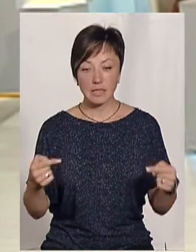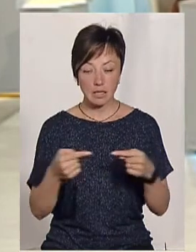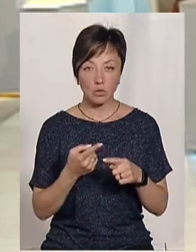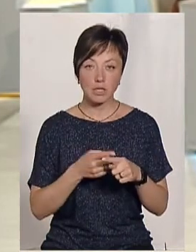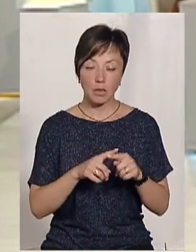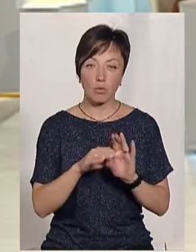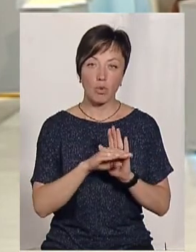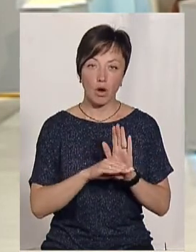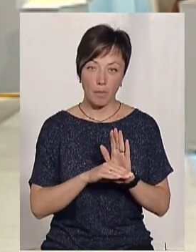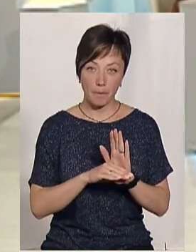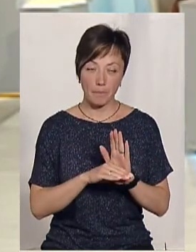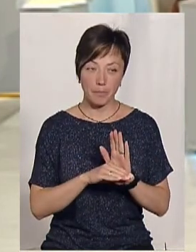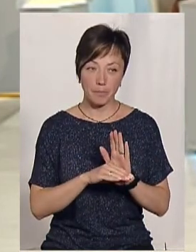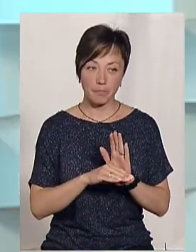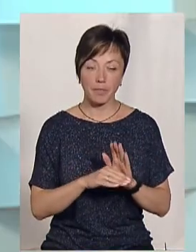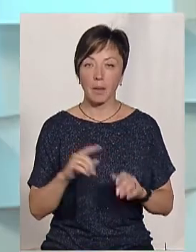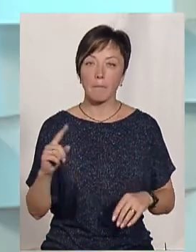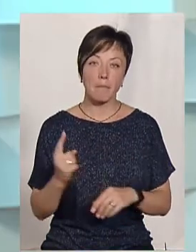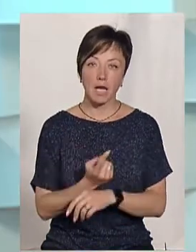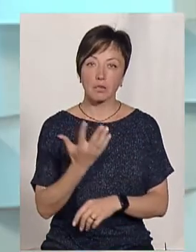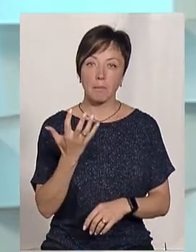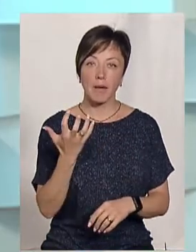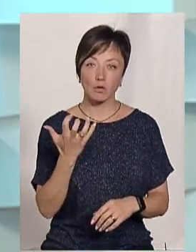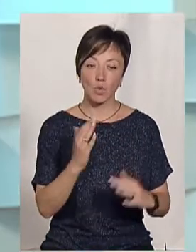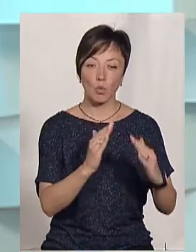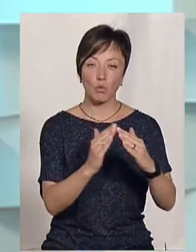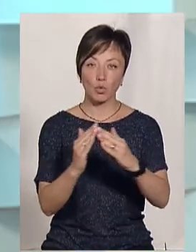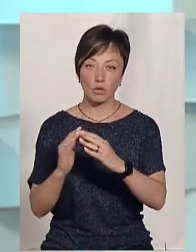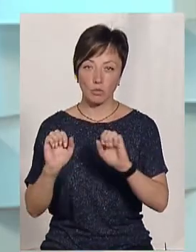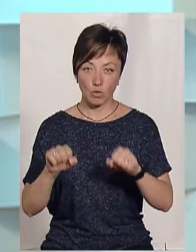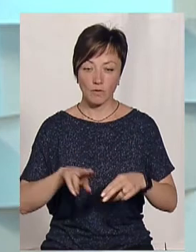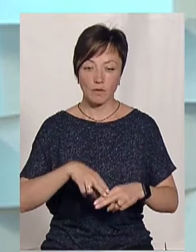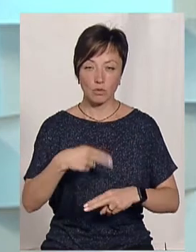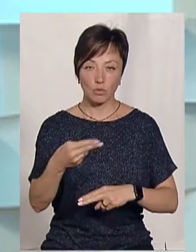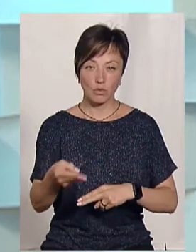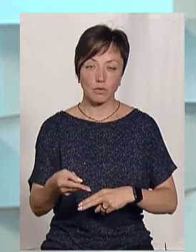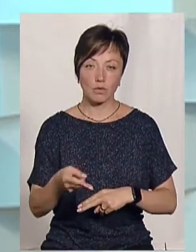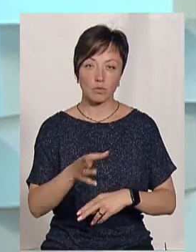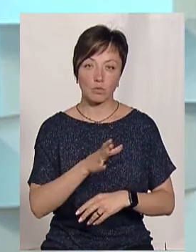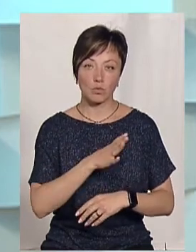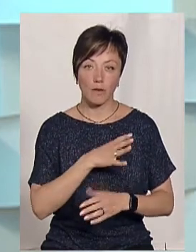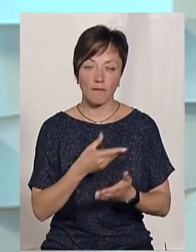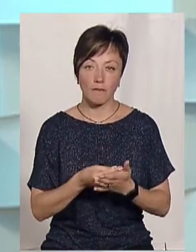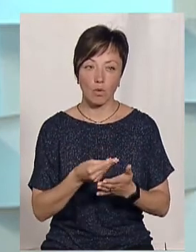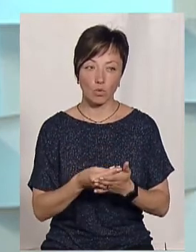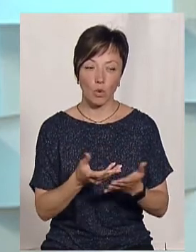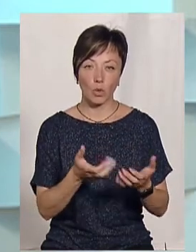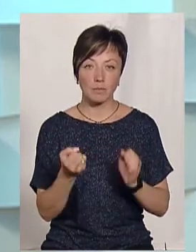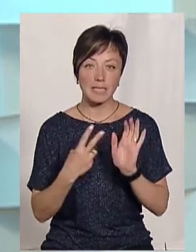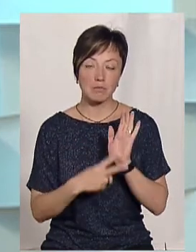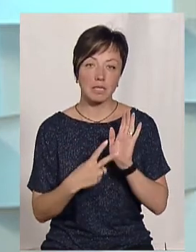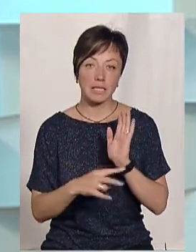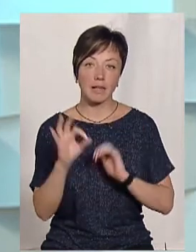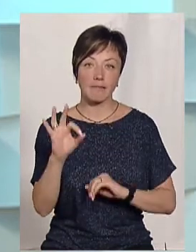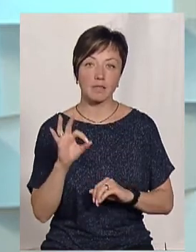програми наразі перших 500 будинків може відшкодування з фонду отримати 70